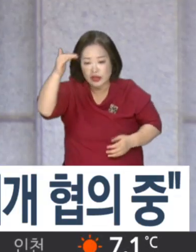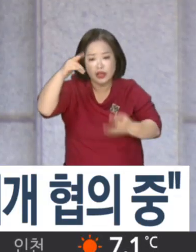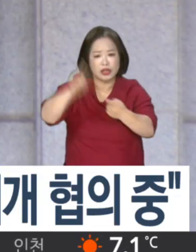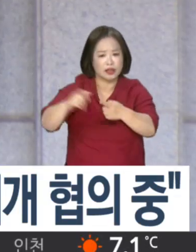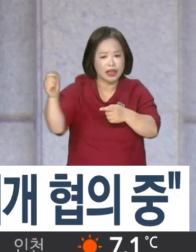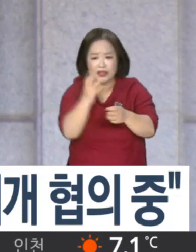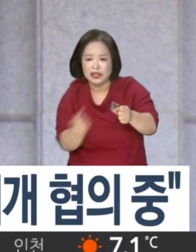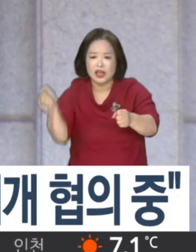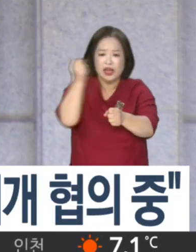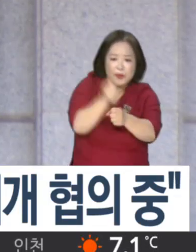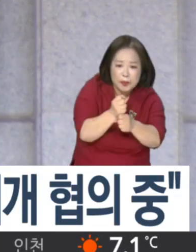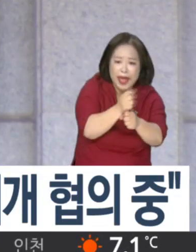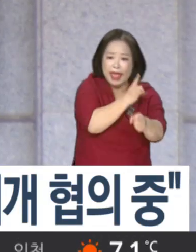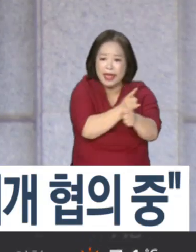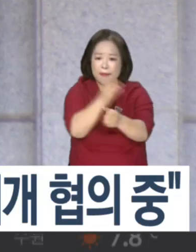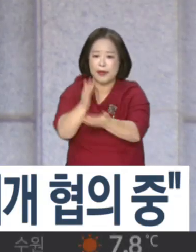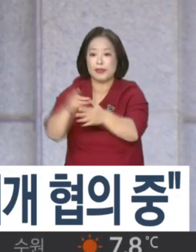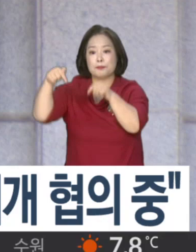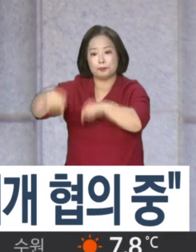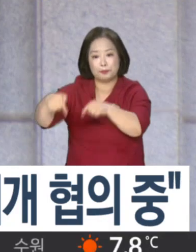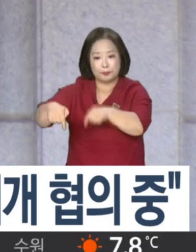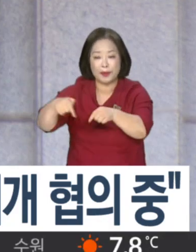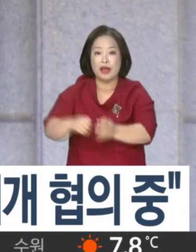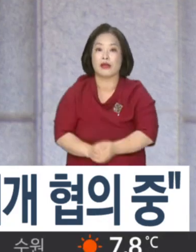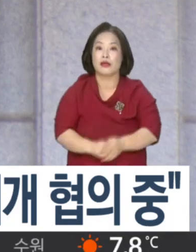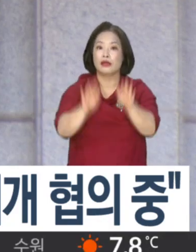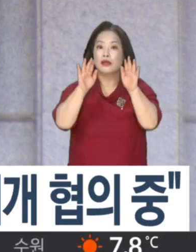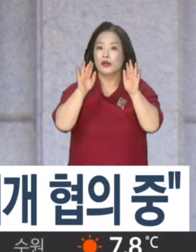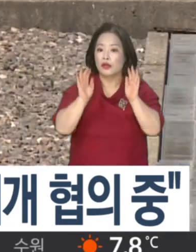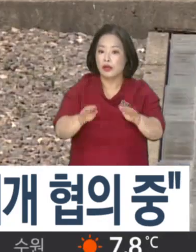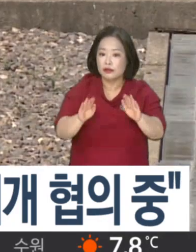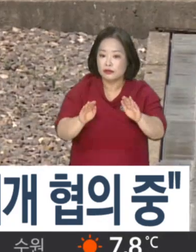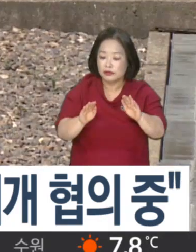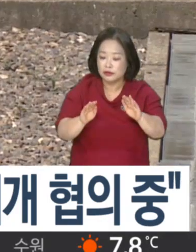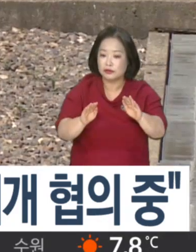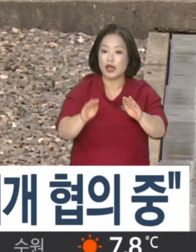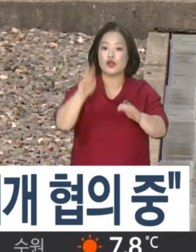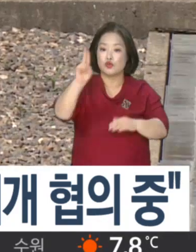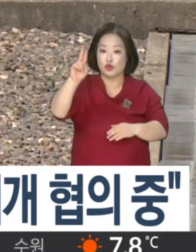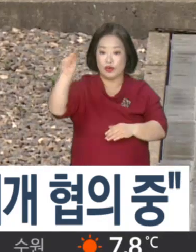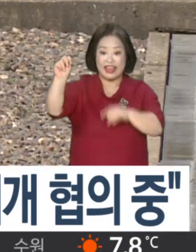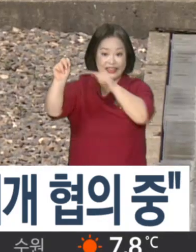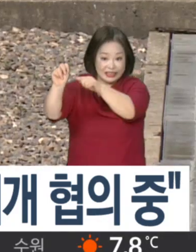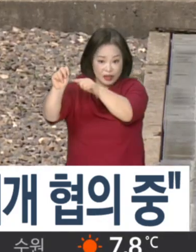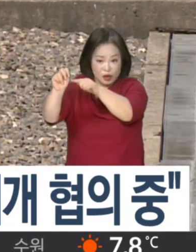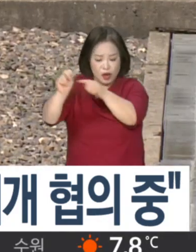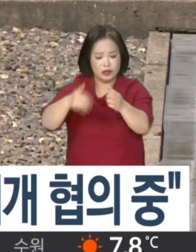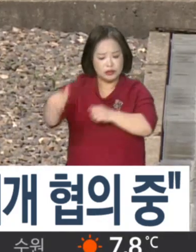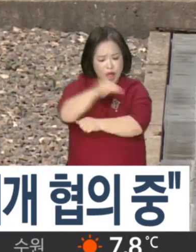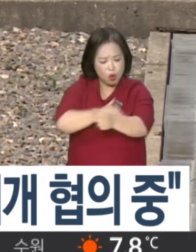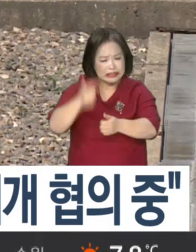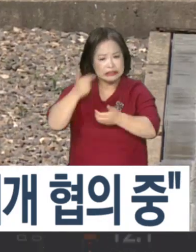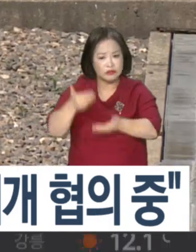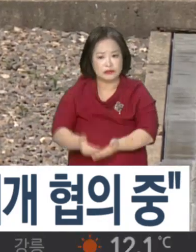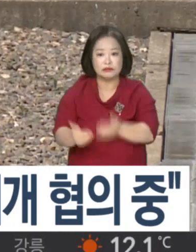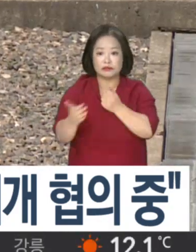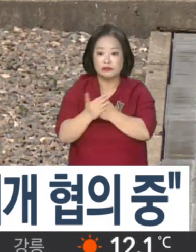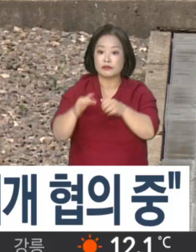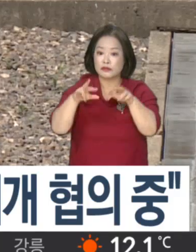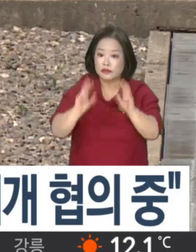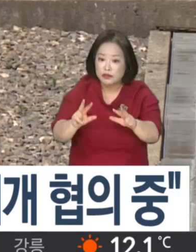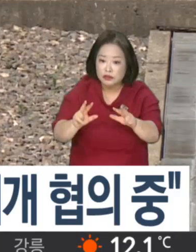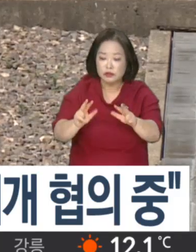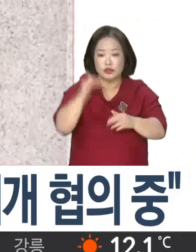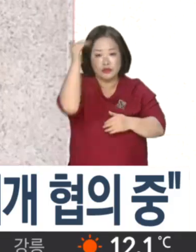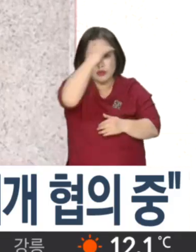착수했습니다. 통일부 고위 관계자는 이같이 전하면서 다만 유엔사가 신중한 분위기여서 현재로선 재개